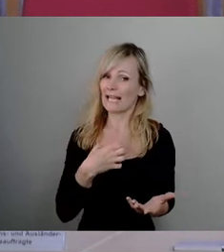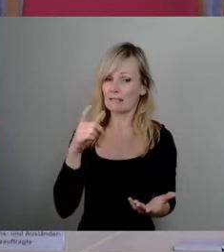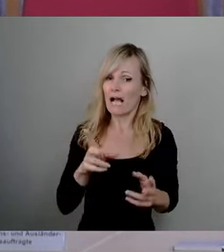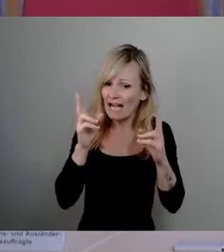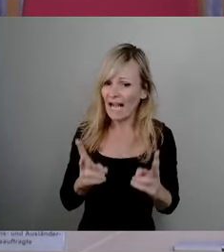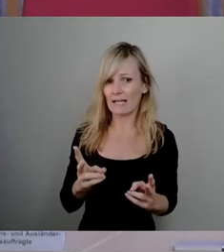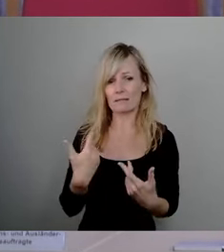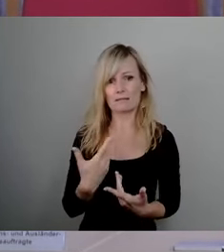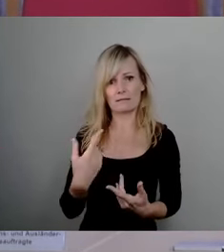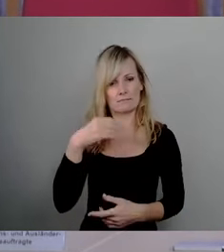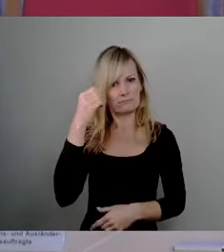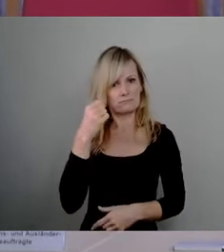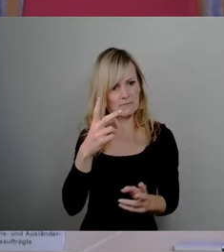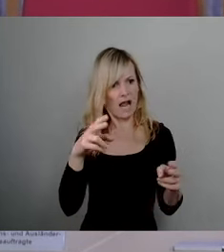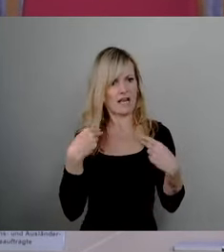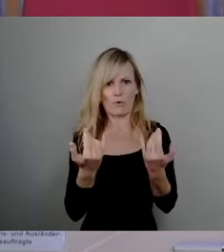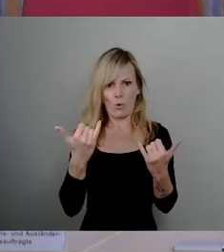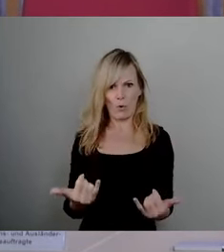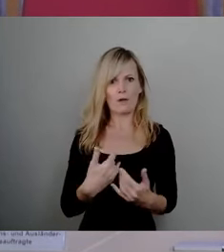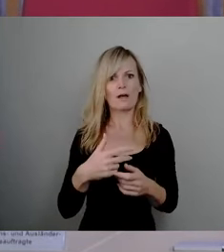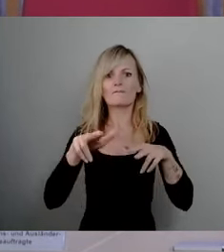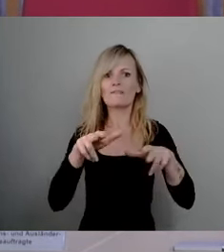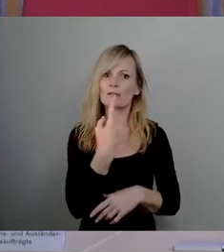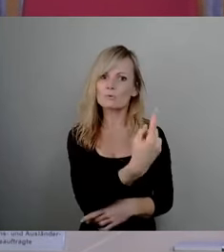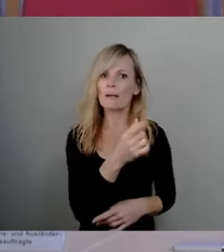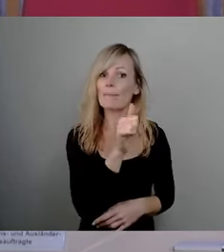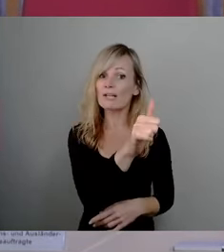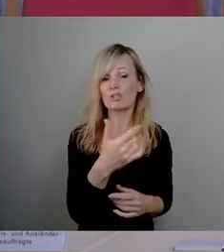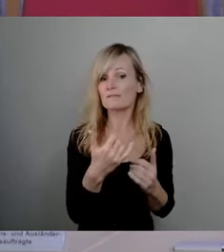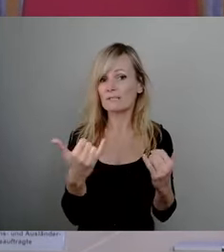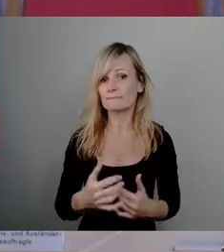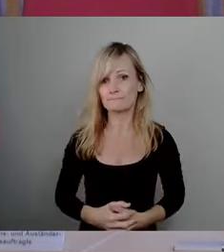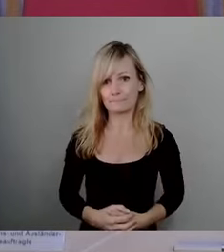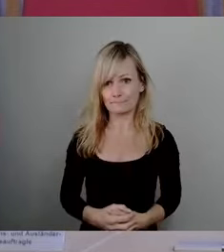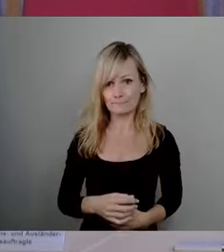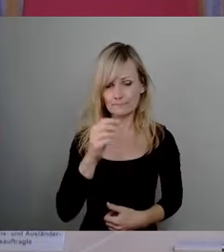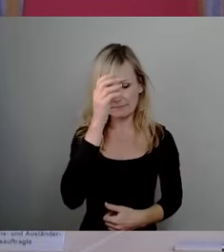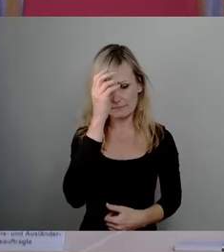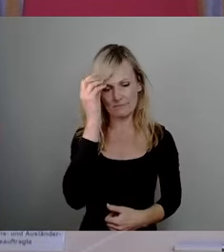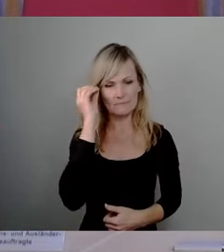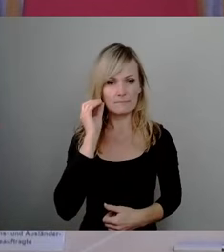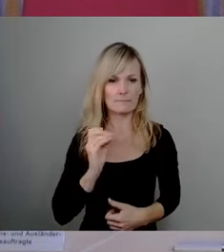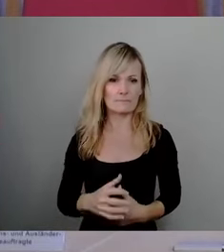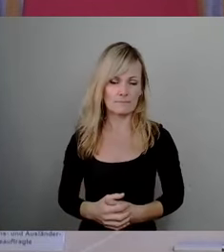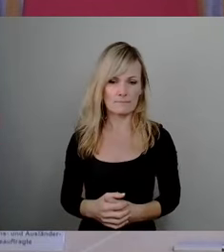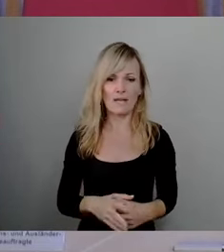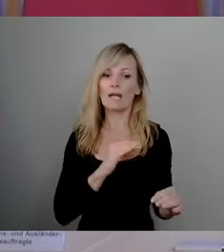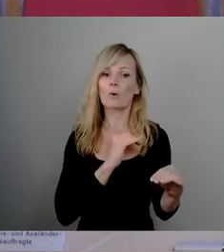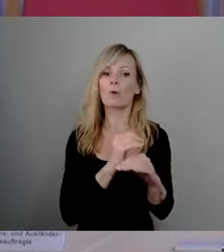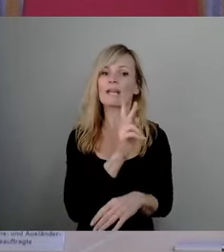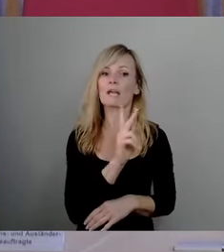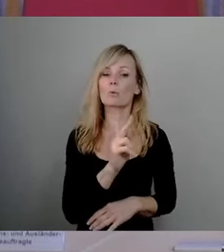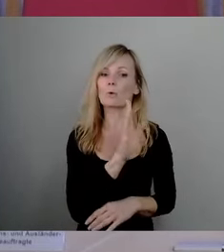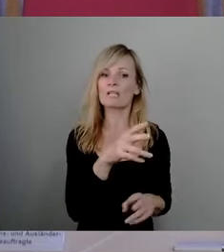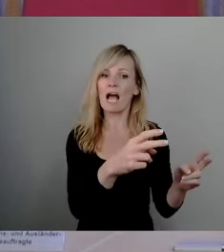hier auch heute eine Antwort zu bekommen, wie die Verwaltung das einschätzt. So, auch hier übernimmt die Beantwortung Kollege Kühn. Und ansonsten